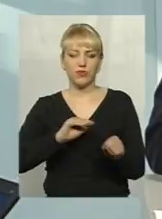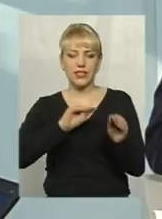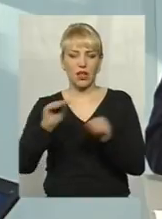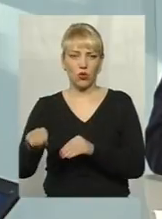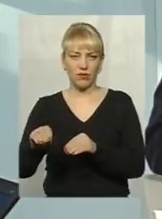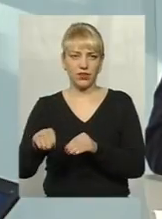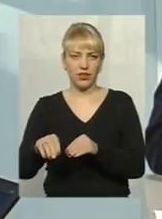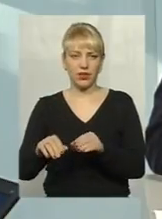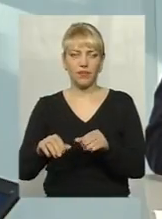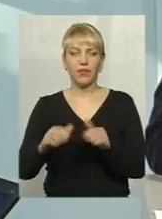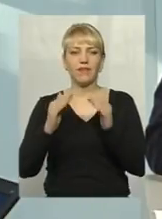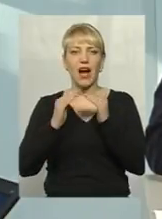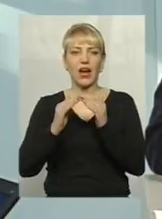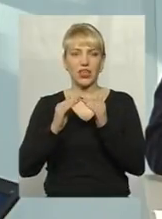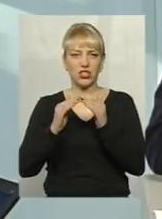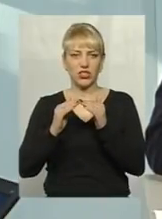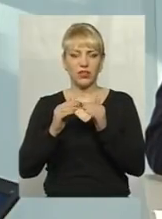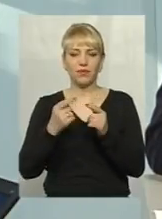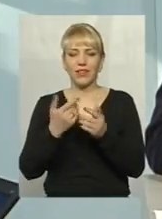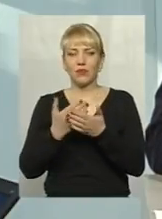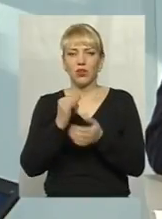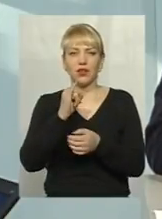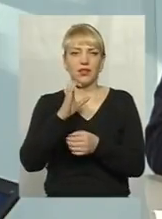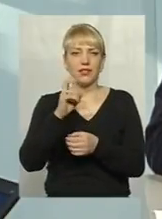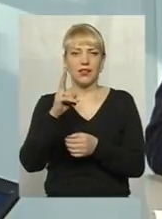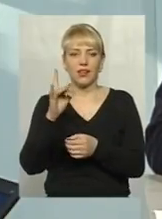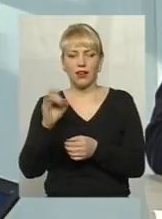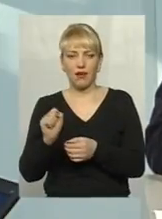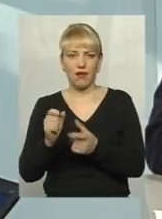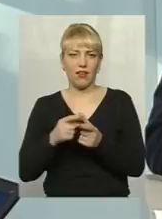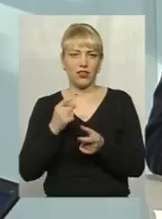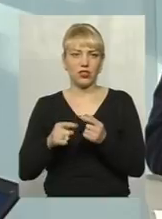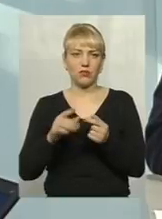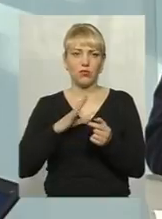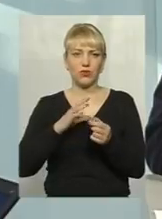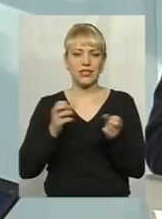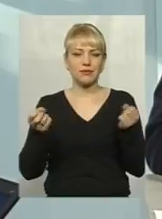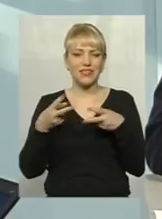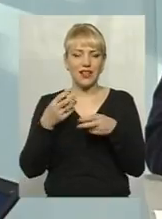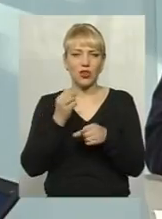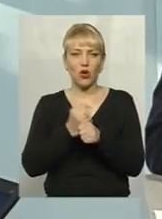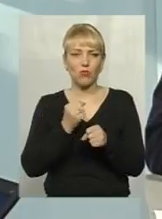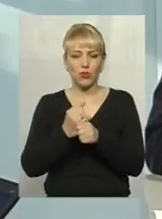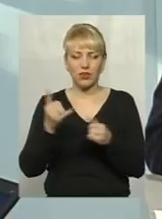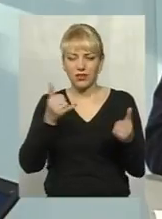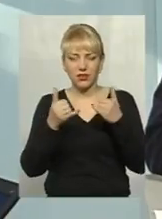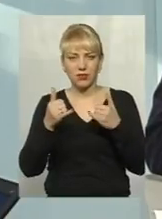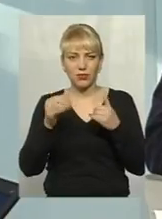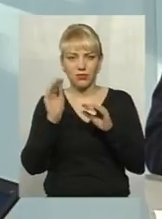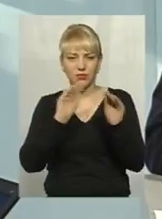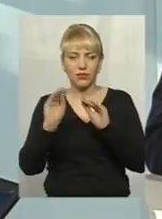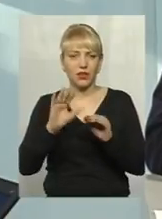гаражі, чи то іскра, чи то комен був спеціально не оброблений, на